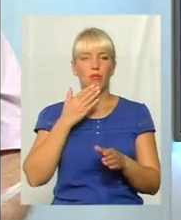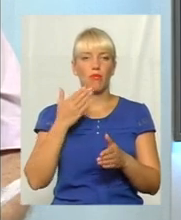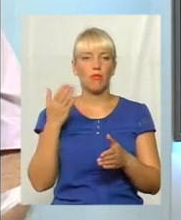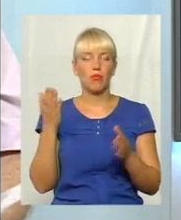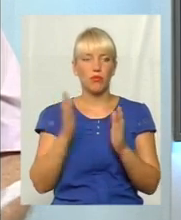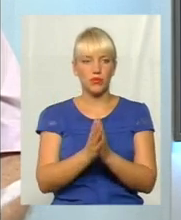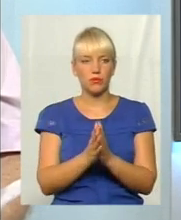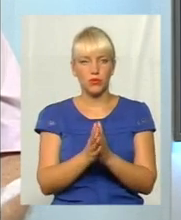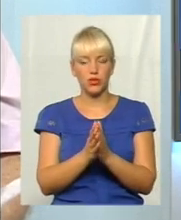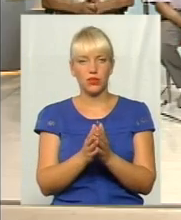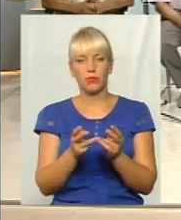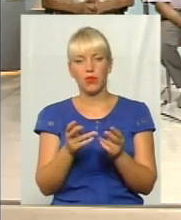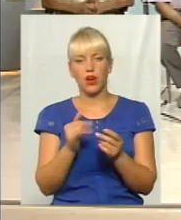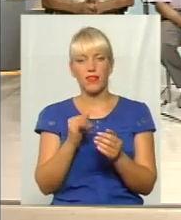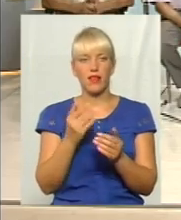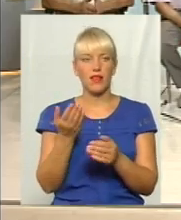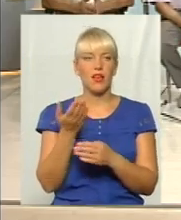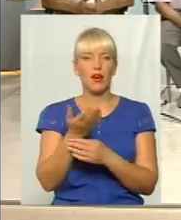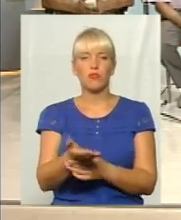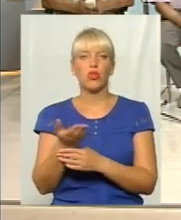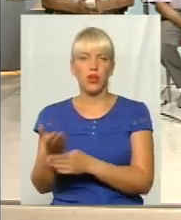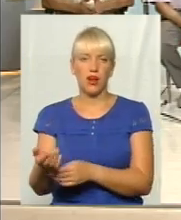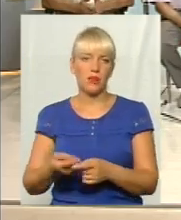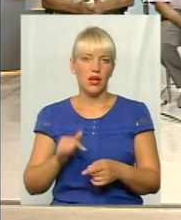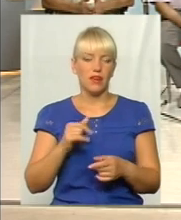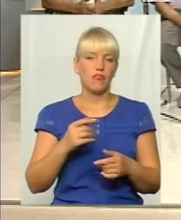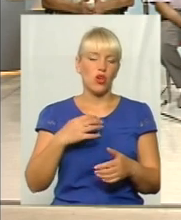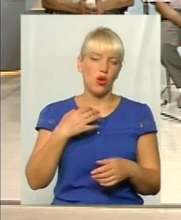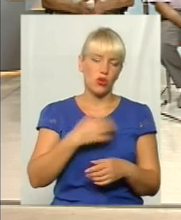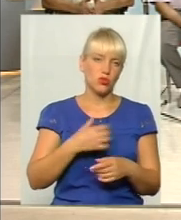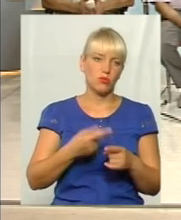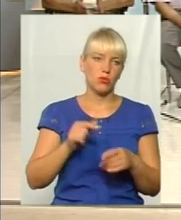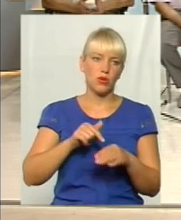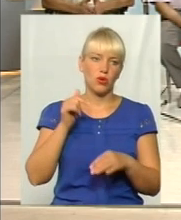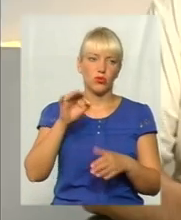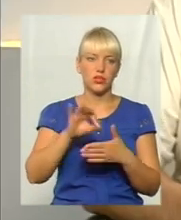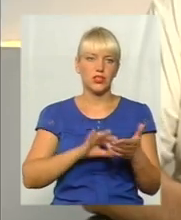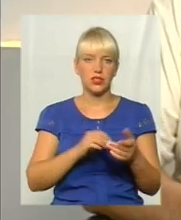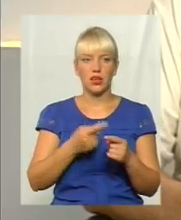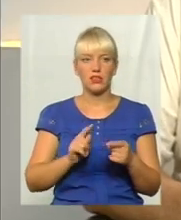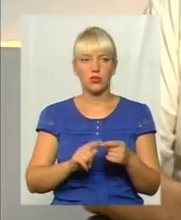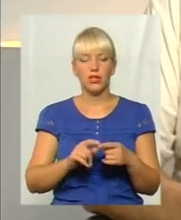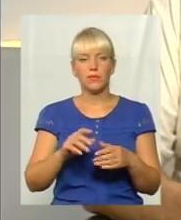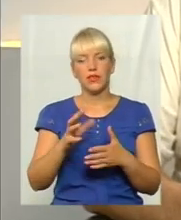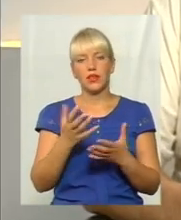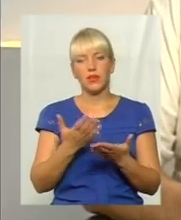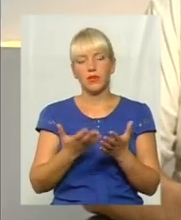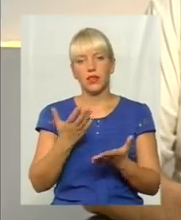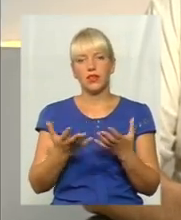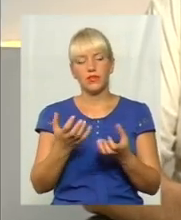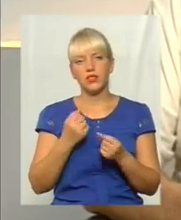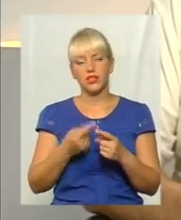прохання? Ну, в основному реагує, зразу, взяти цей пандус,